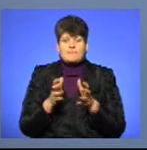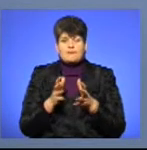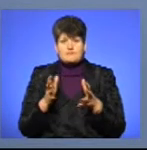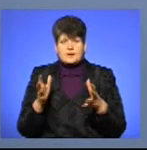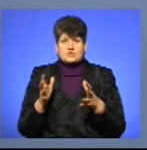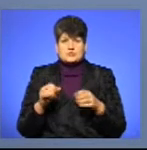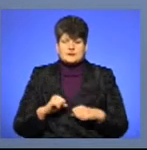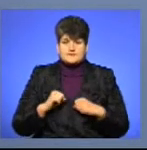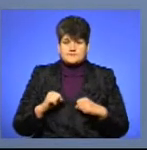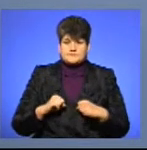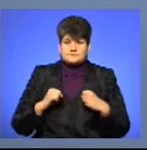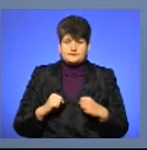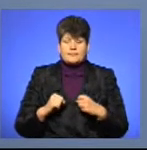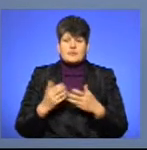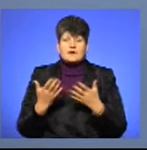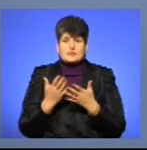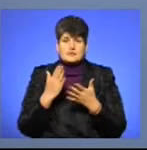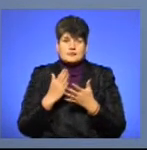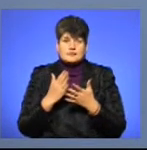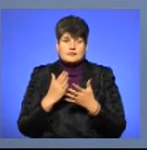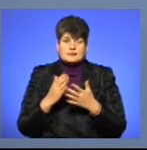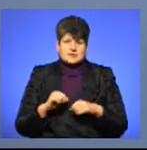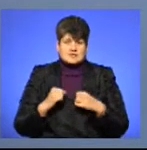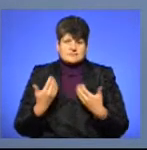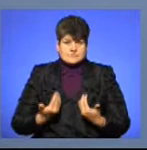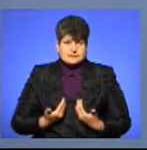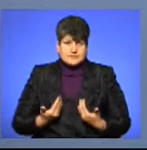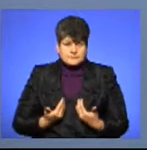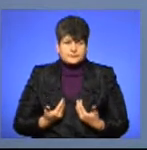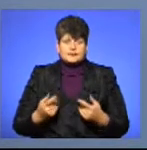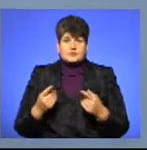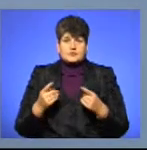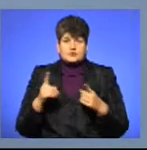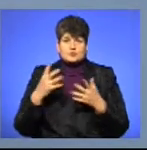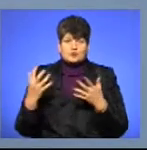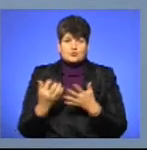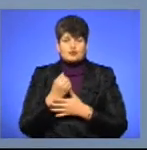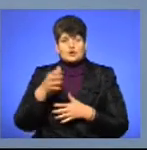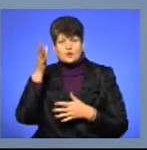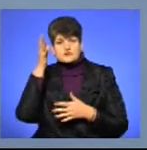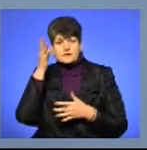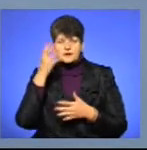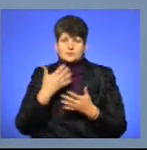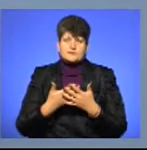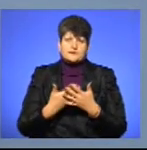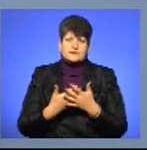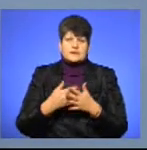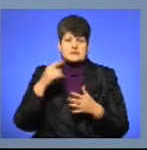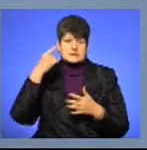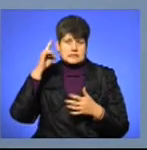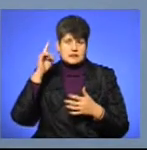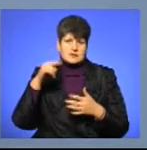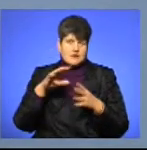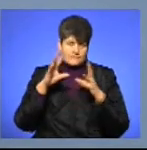мірі перешкоди, які ставить перед нею життя, можливості для здобуття освіти, знання